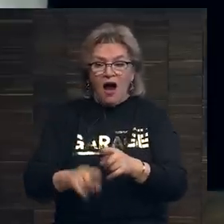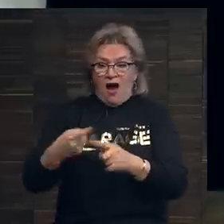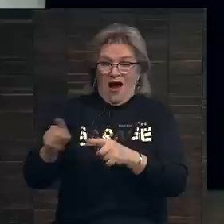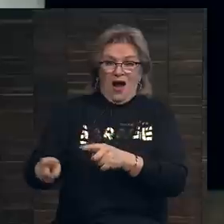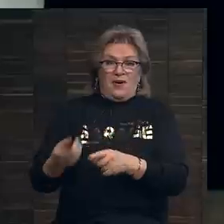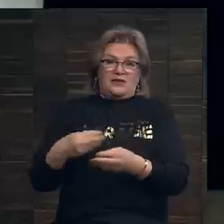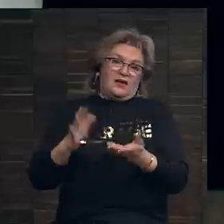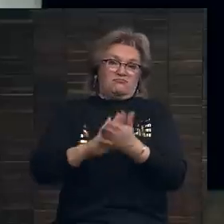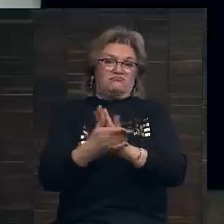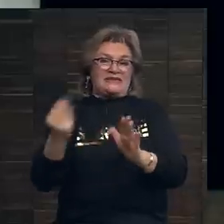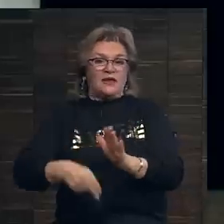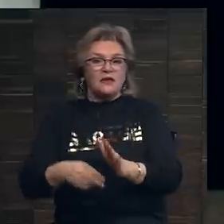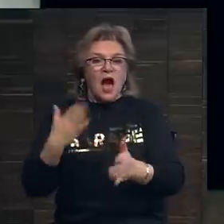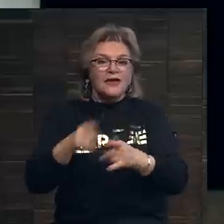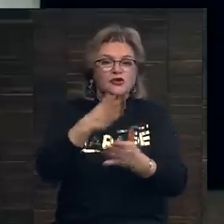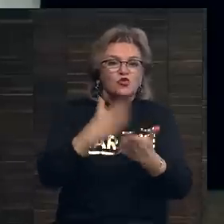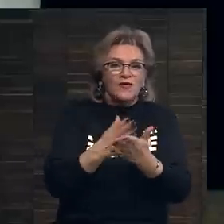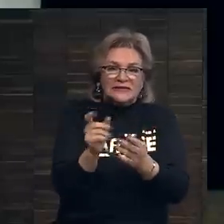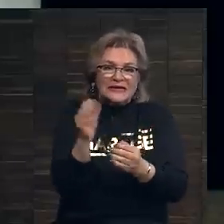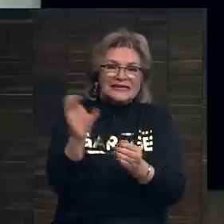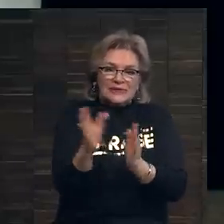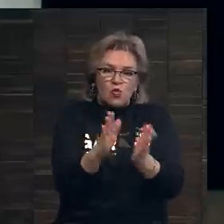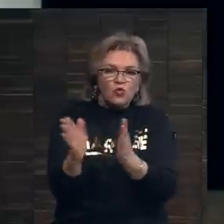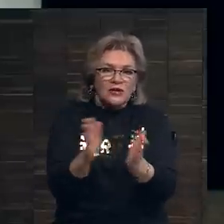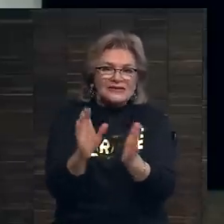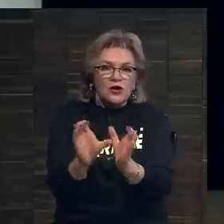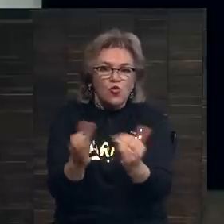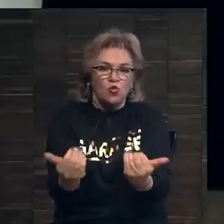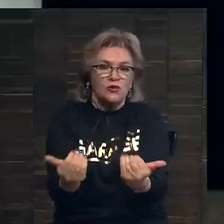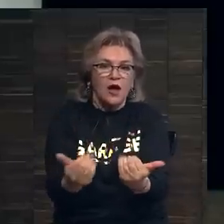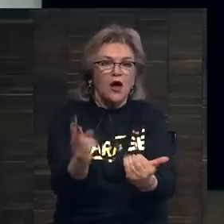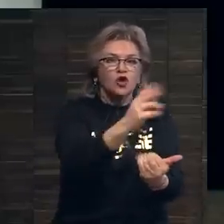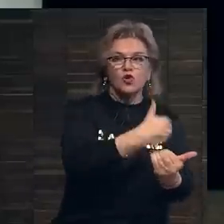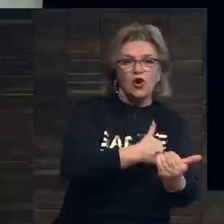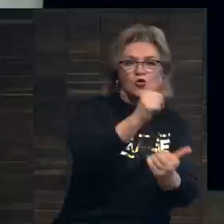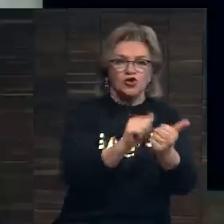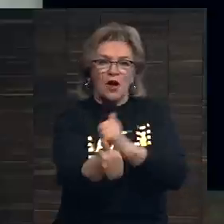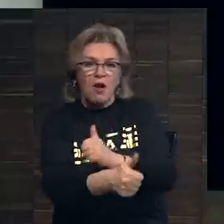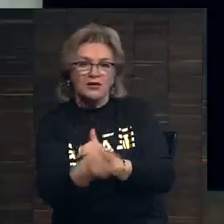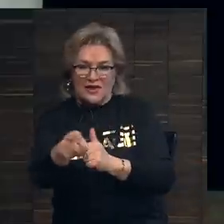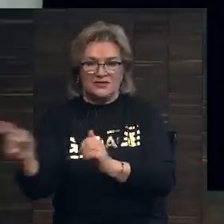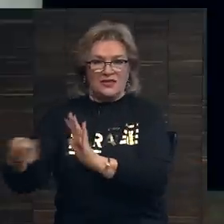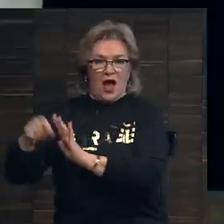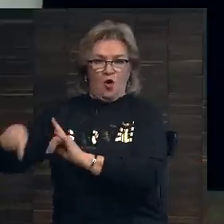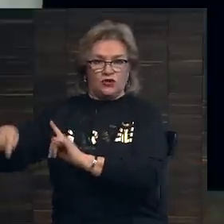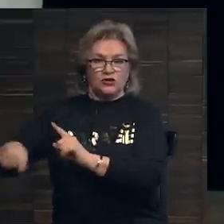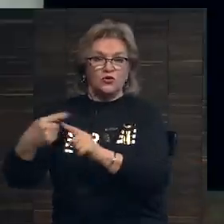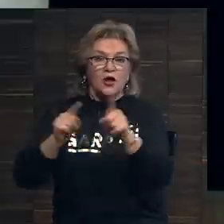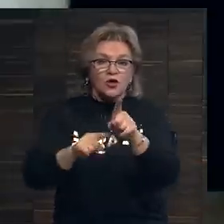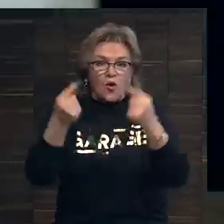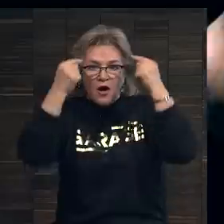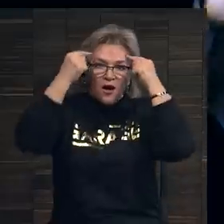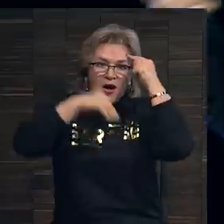потенциальной сделке и потерять интерес. А если у вас есть доли секунды, если кто-то пытается вас обогнать на этом аукционе, то